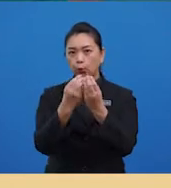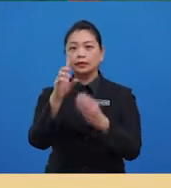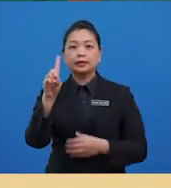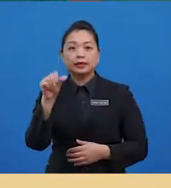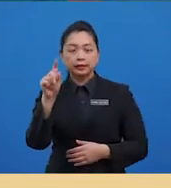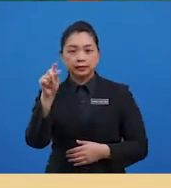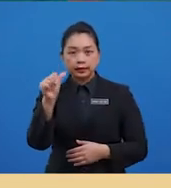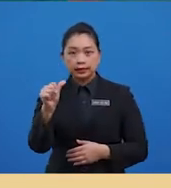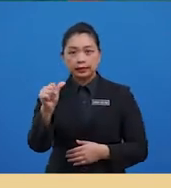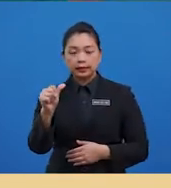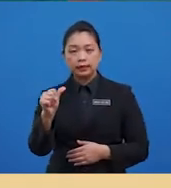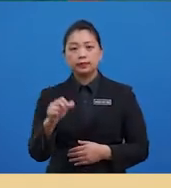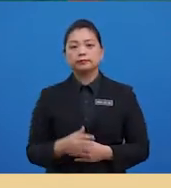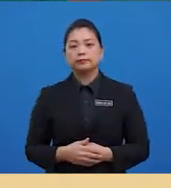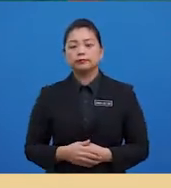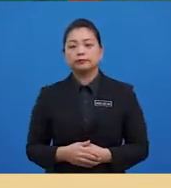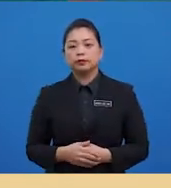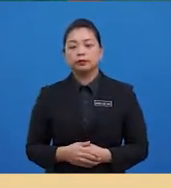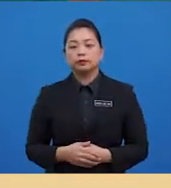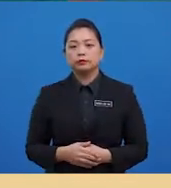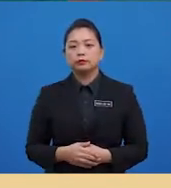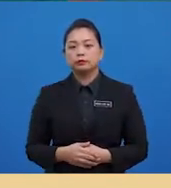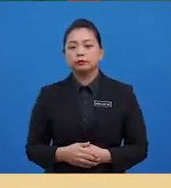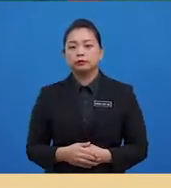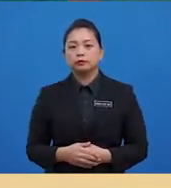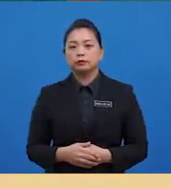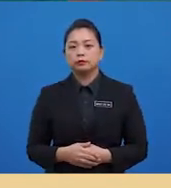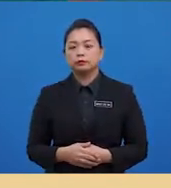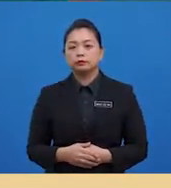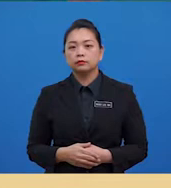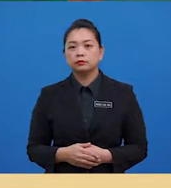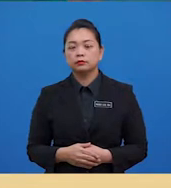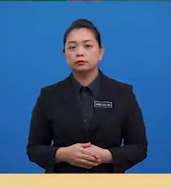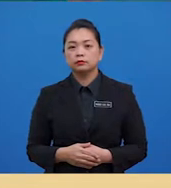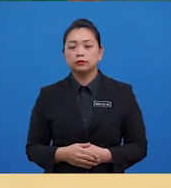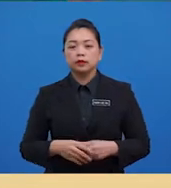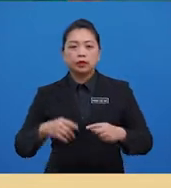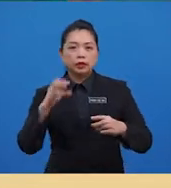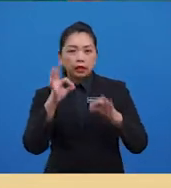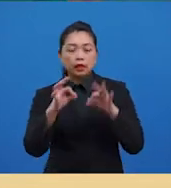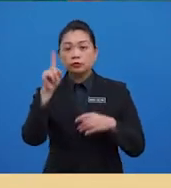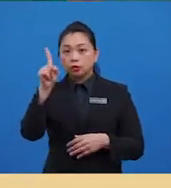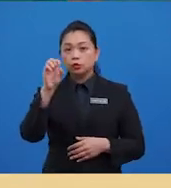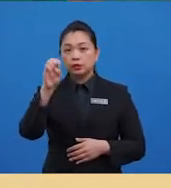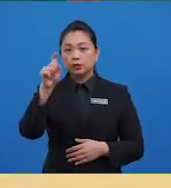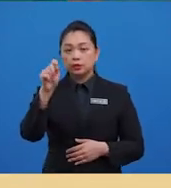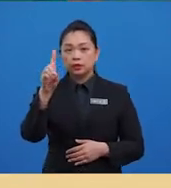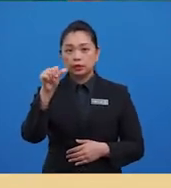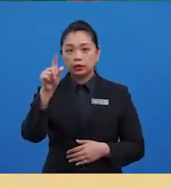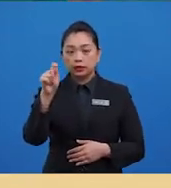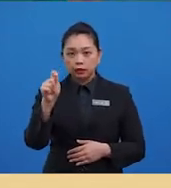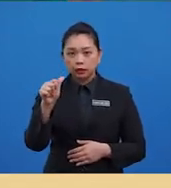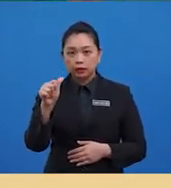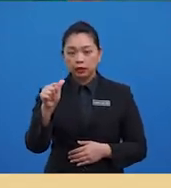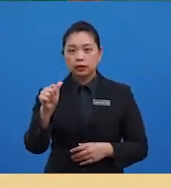Set data dikatakan tiada mood apabila nilai kekerapan satu set data adalah